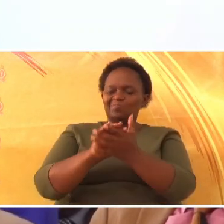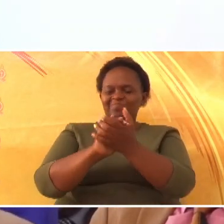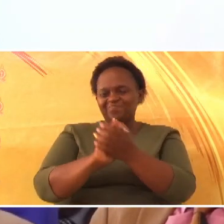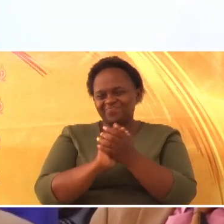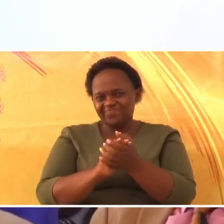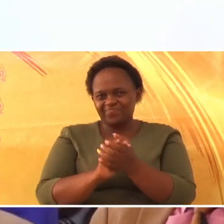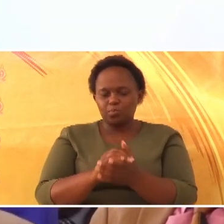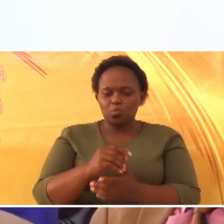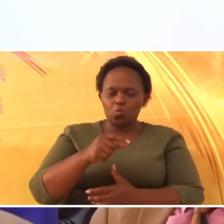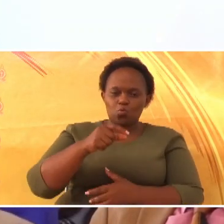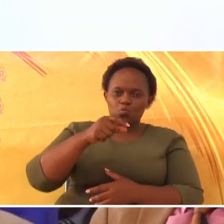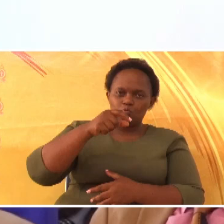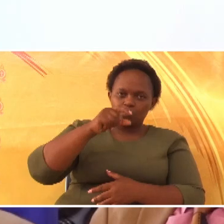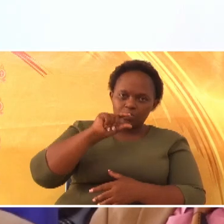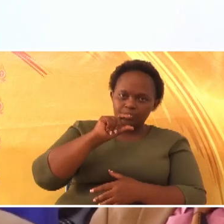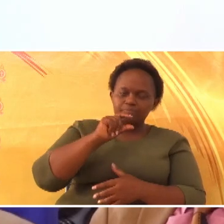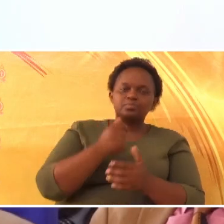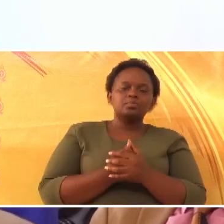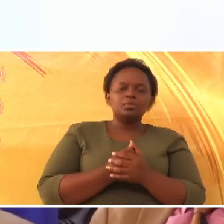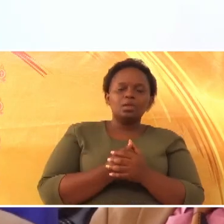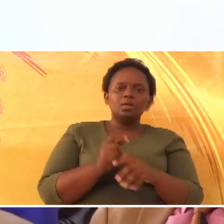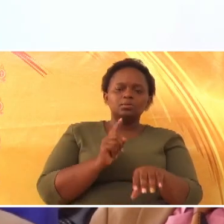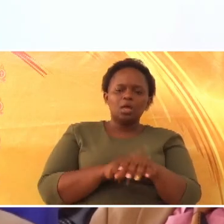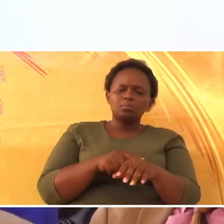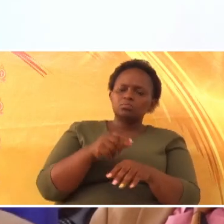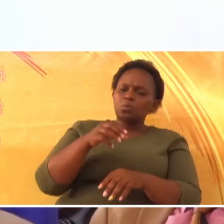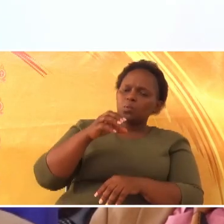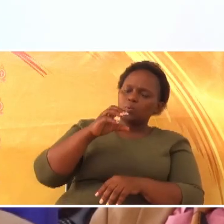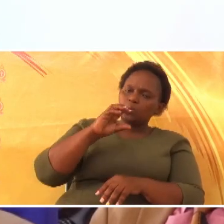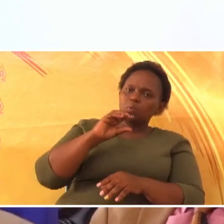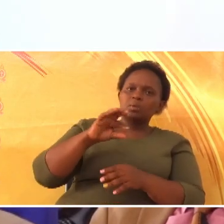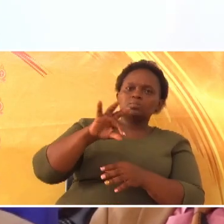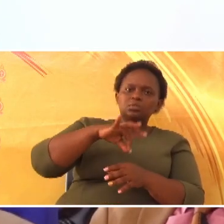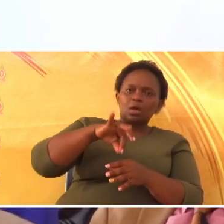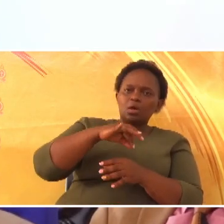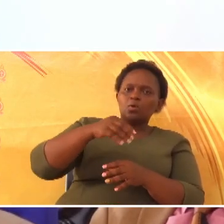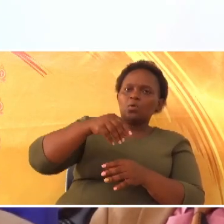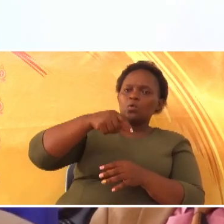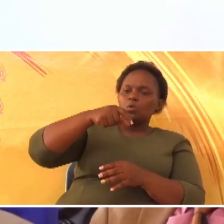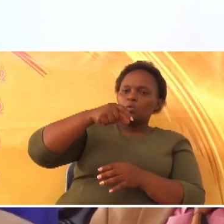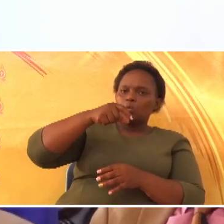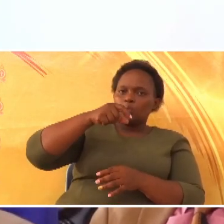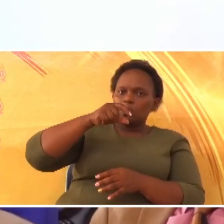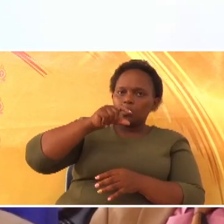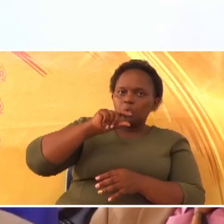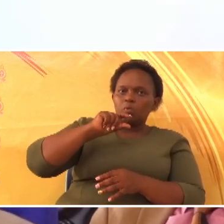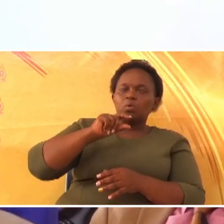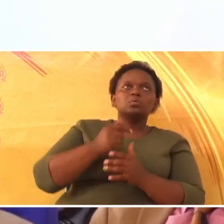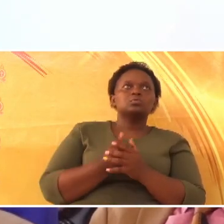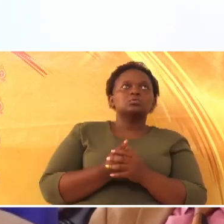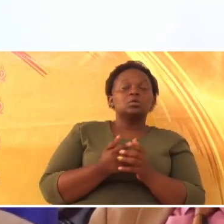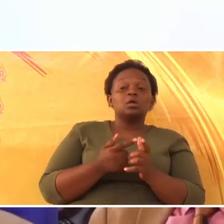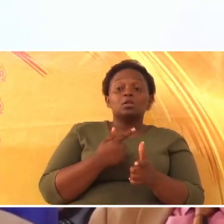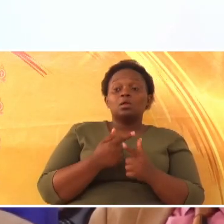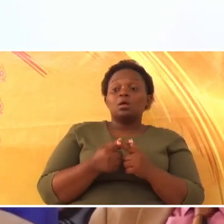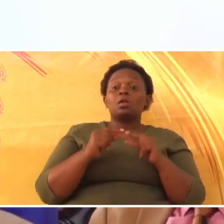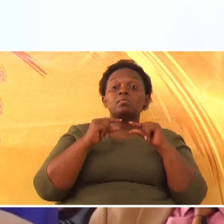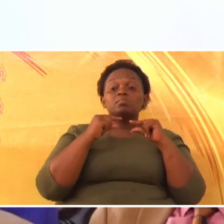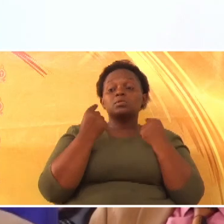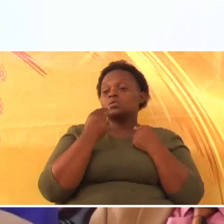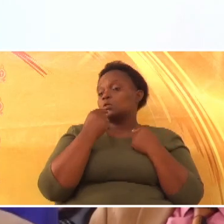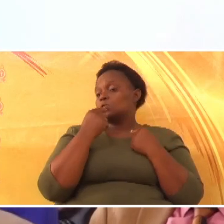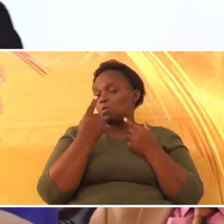wakapewa chai, alafu halipo pewa chai, wakafanya nini? Mchungaji haka sema sasa,